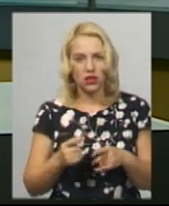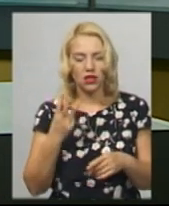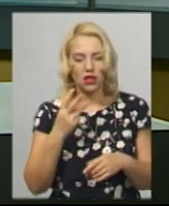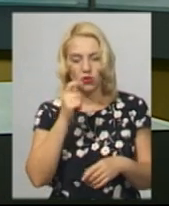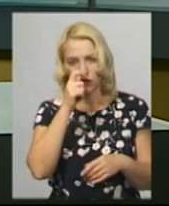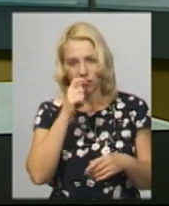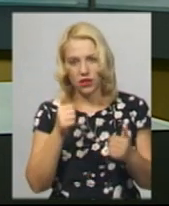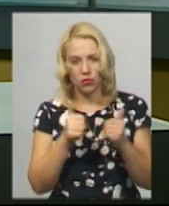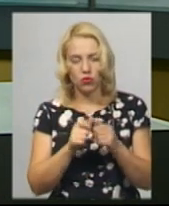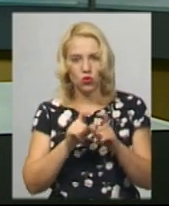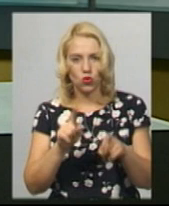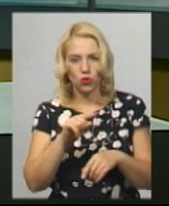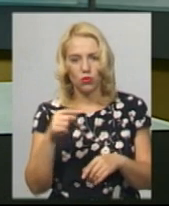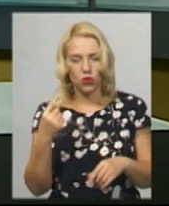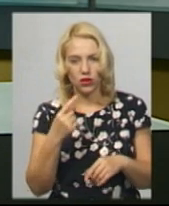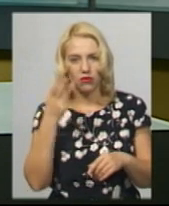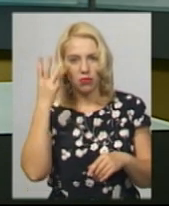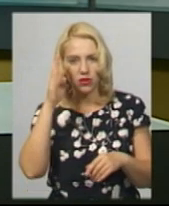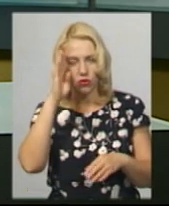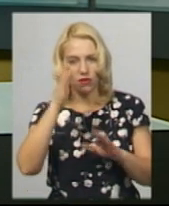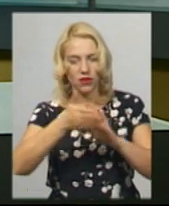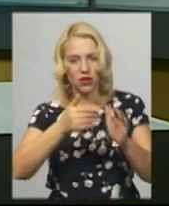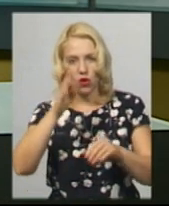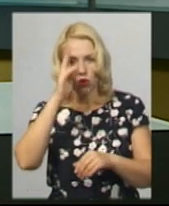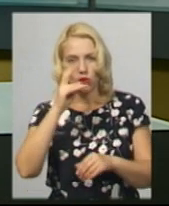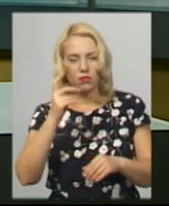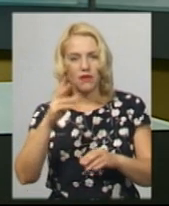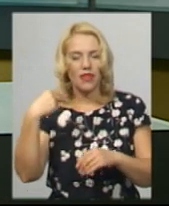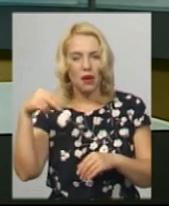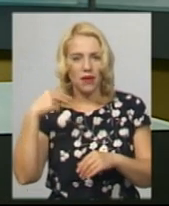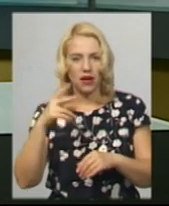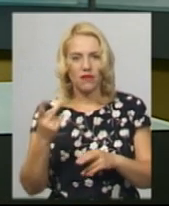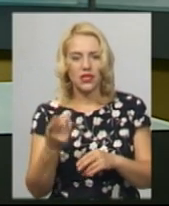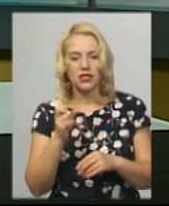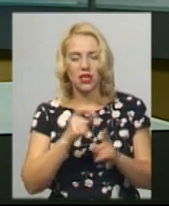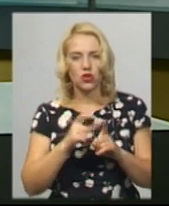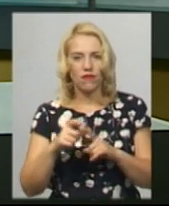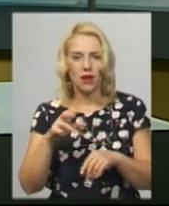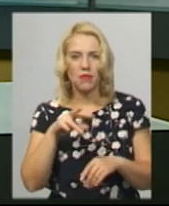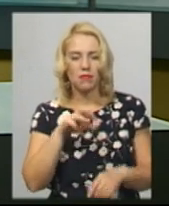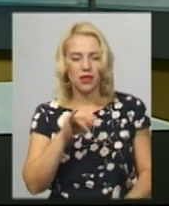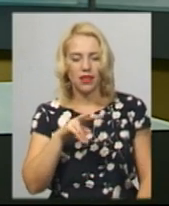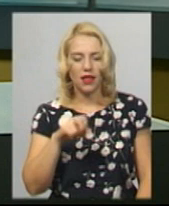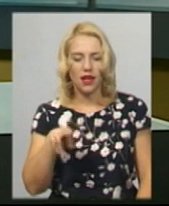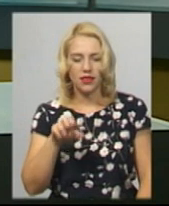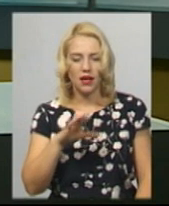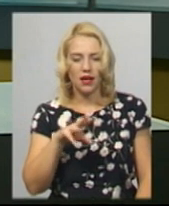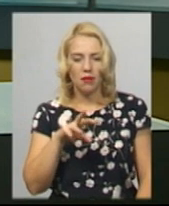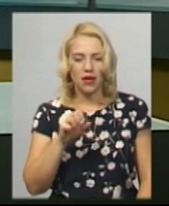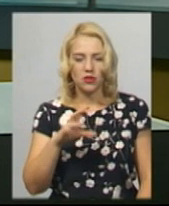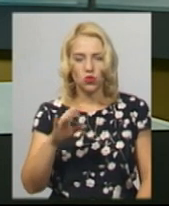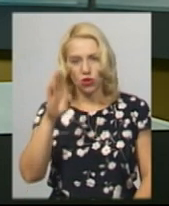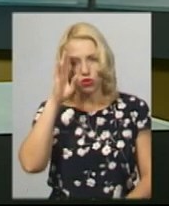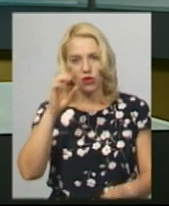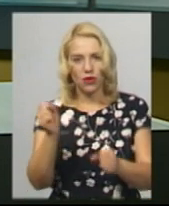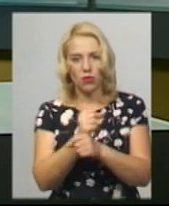поблизу школи номер один у Хмельницькому чоловік викликав хлопців на перерві. За словами Мілада Масуді і Максима Поліщука, чоловік побив їх